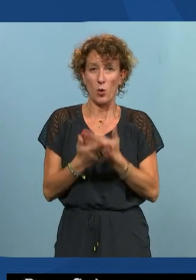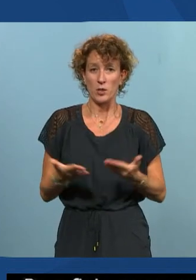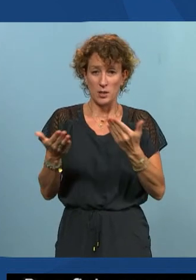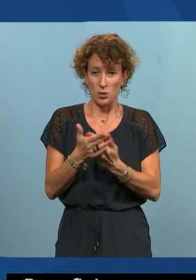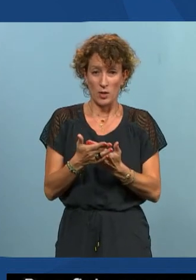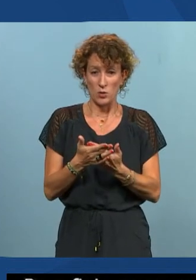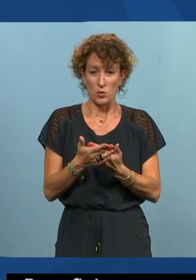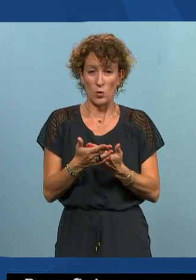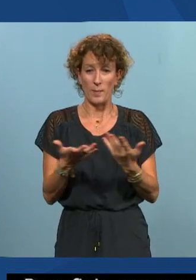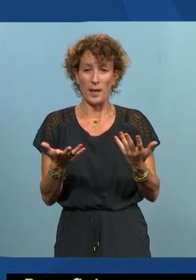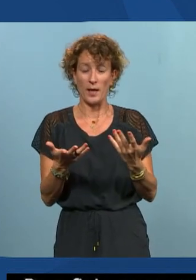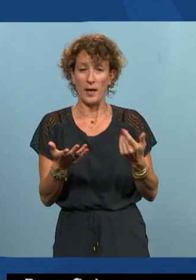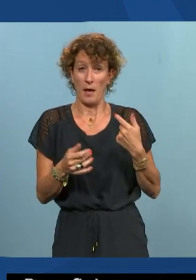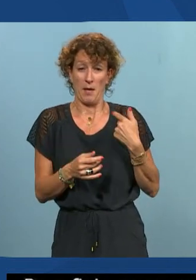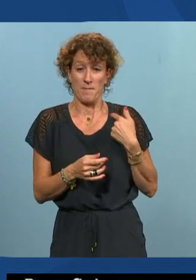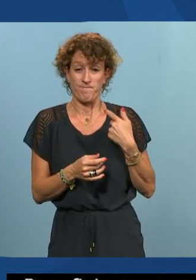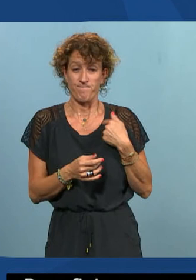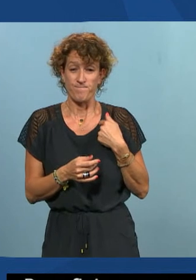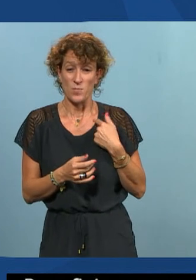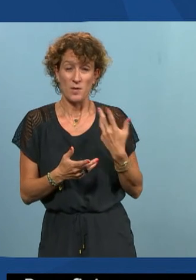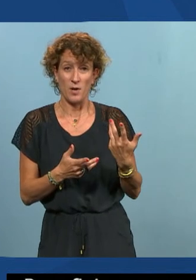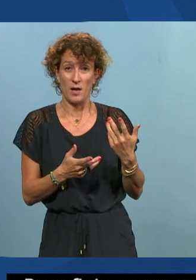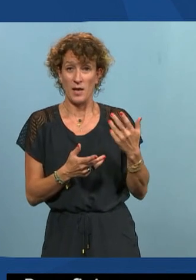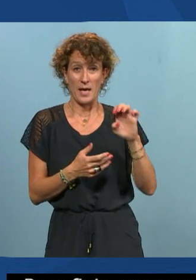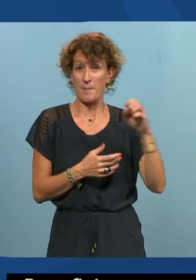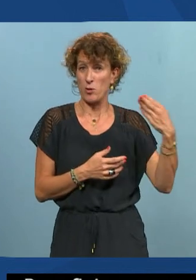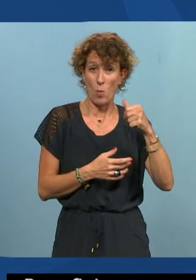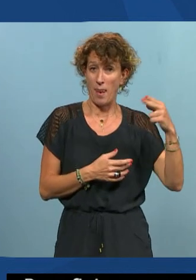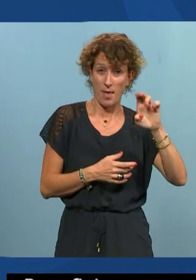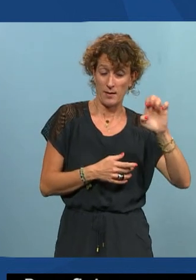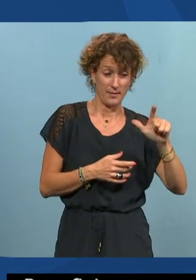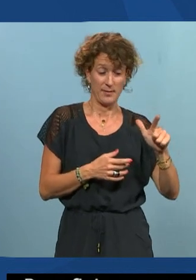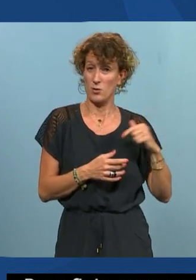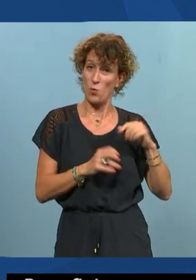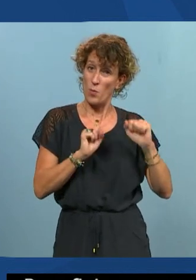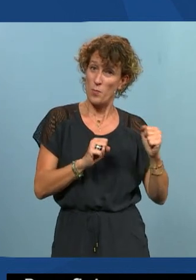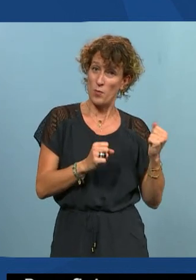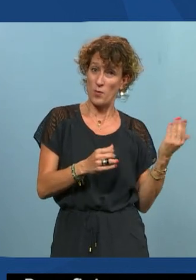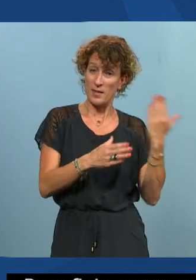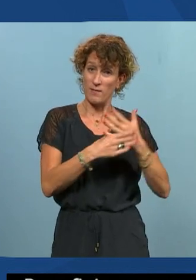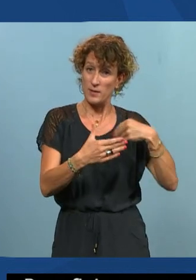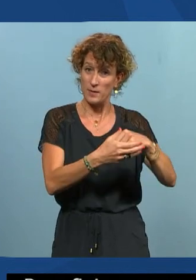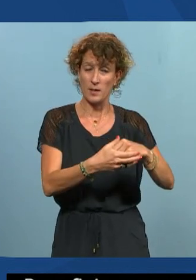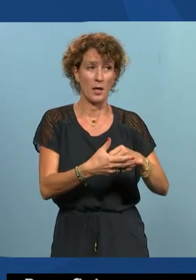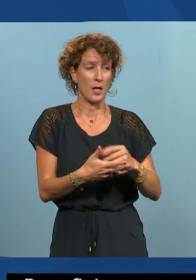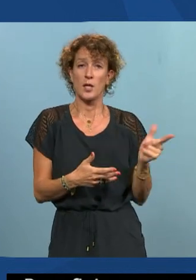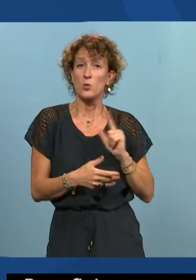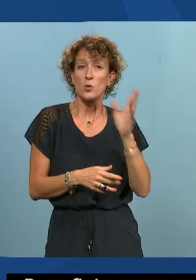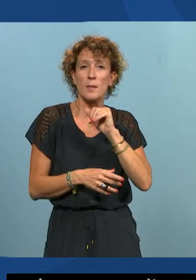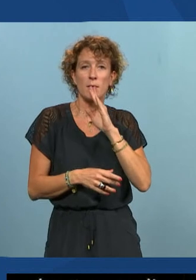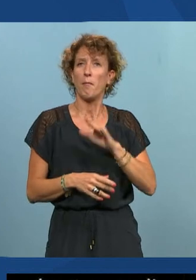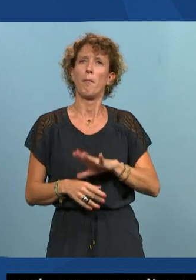moi on est là parce que c'est quand on est en situation de handicap pour arriver à ce qu'on a fait cet après-midi et sans aucune prétention de